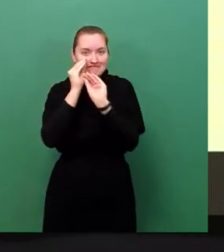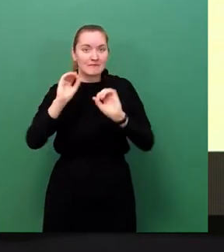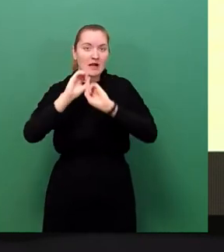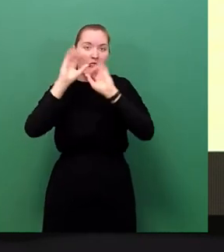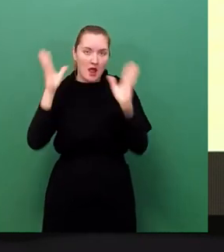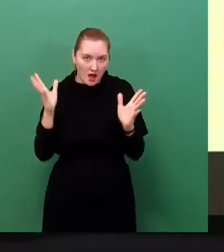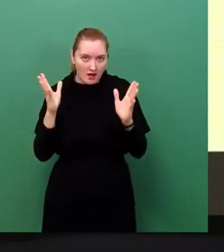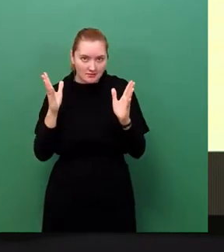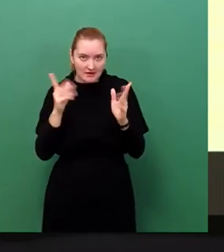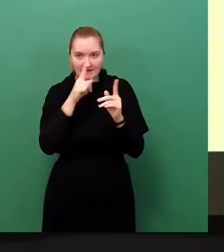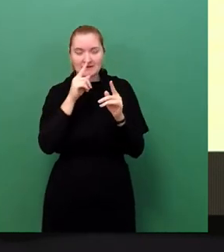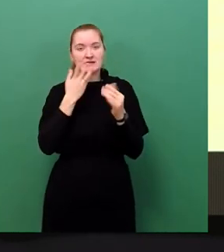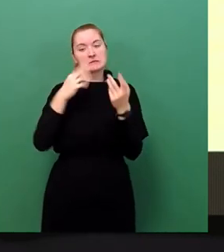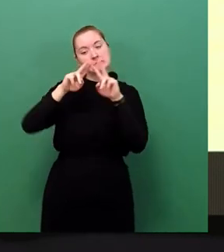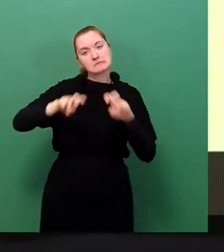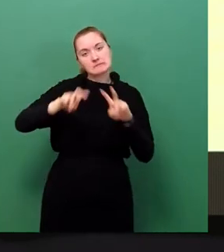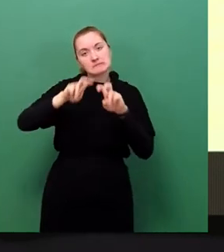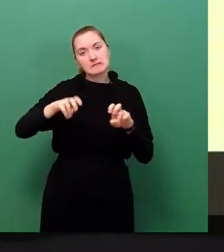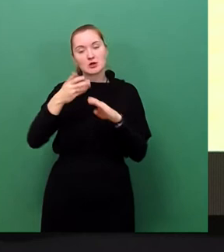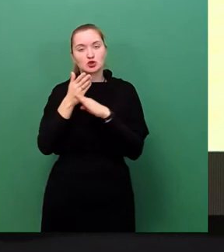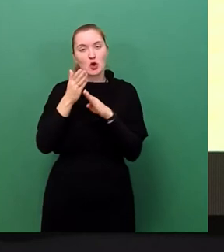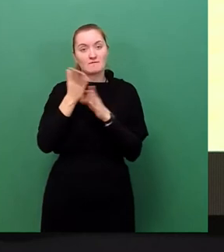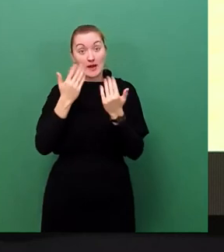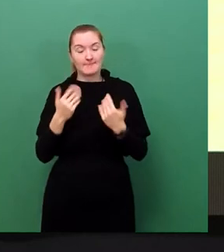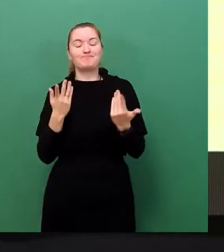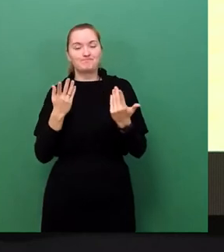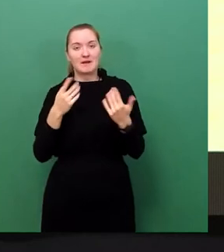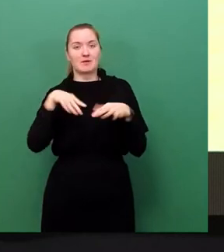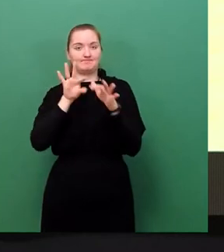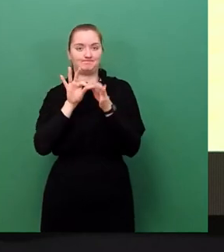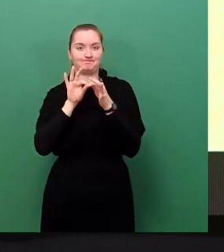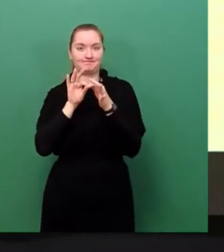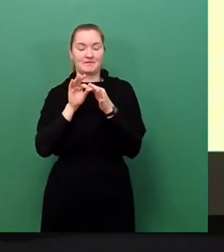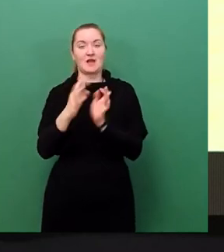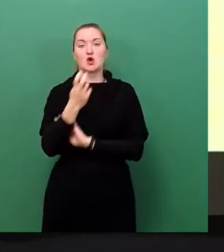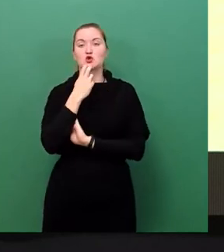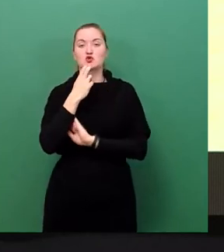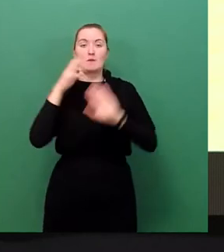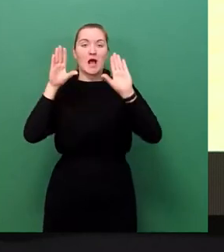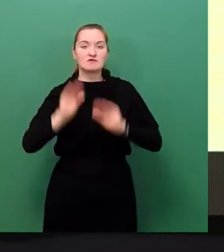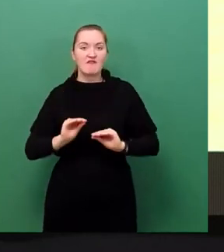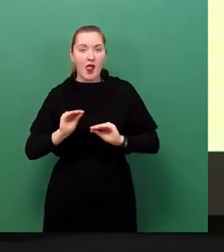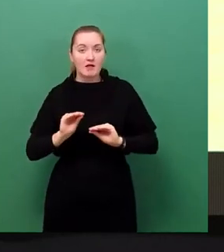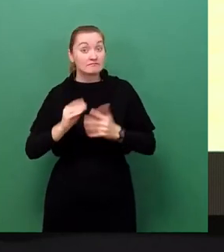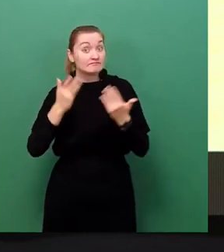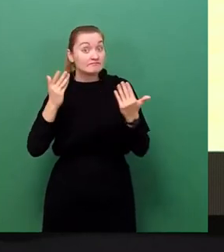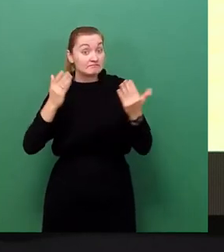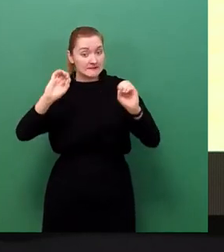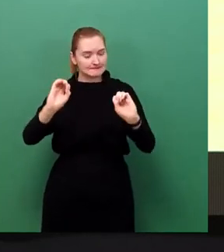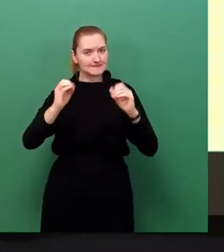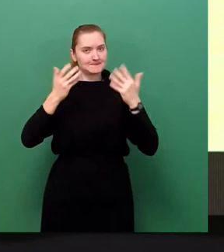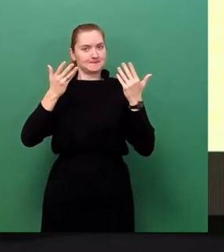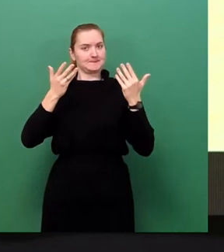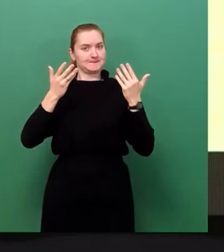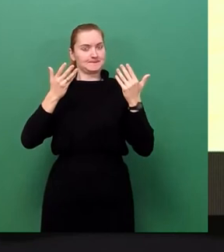selbstverständlich. Der Stromausfall, um den es hier heute geht, hat uns aber eins gezeigt, völlig unabhängig von